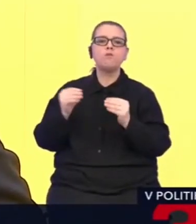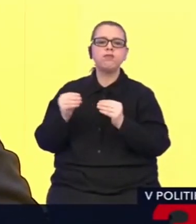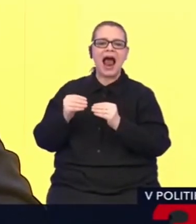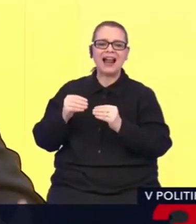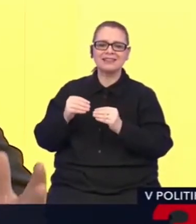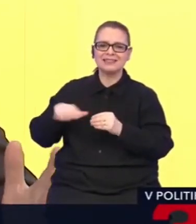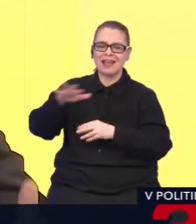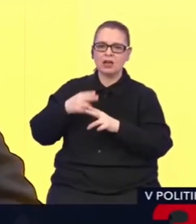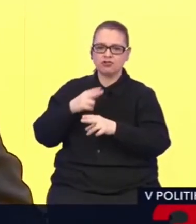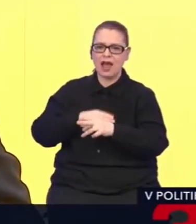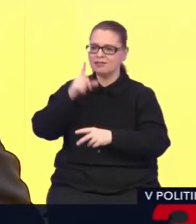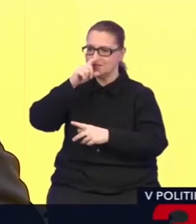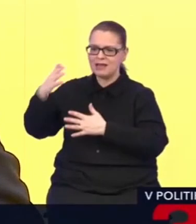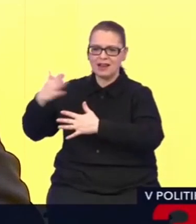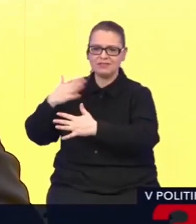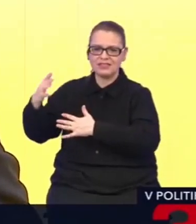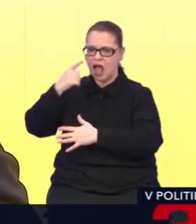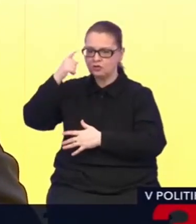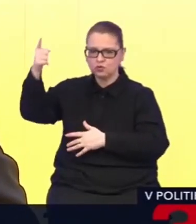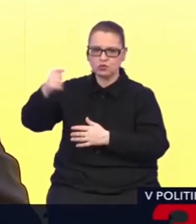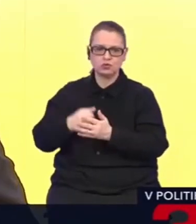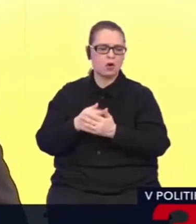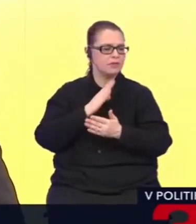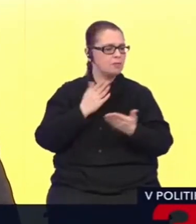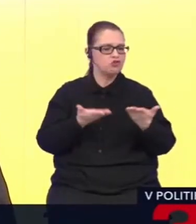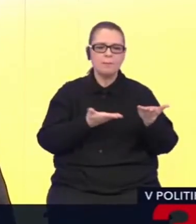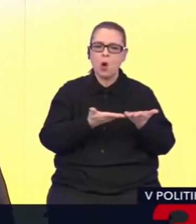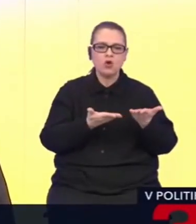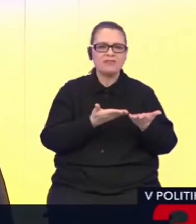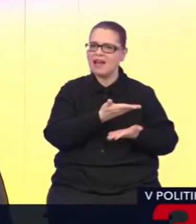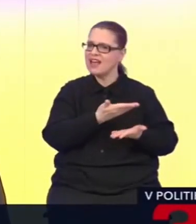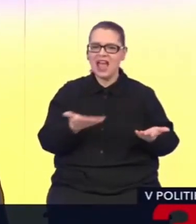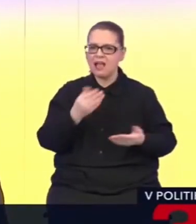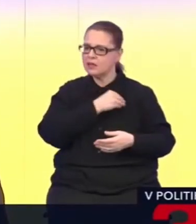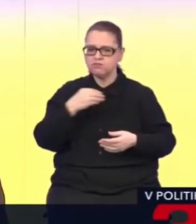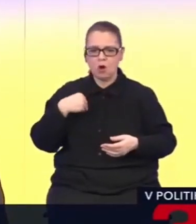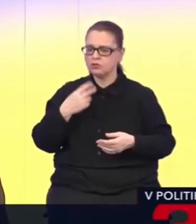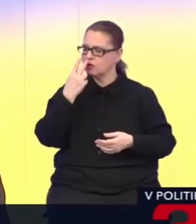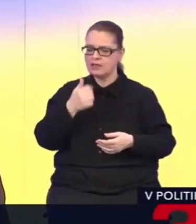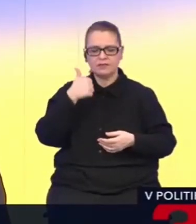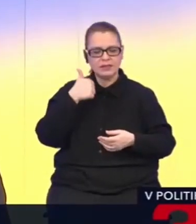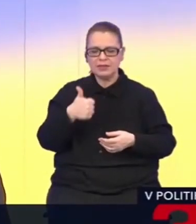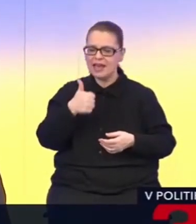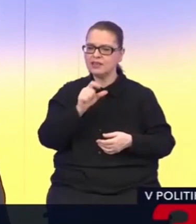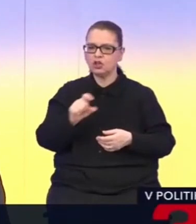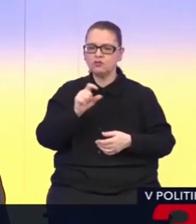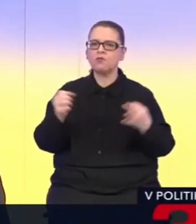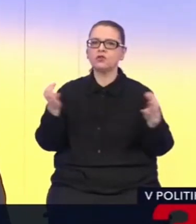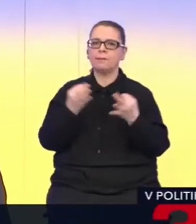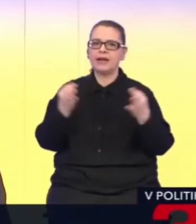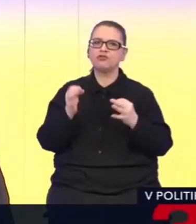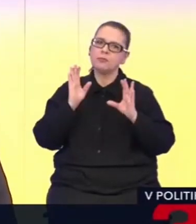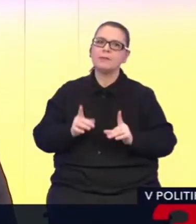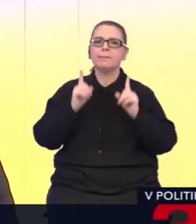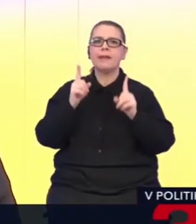s Ruskou federáciou. Nemôžeme sa porovnávať dokonca ani s Polskou. Ja naozaj nevidím jeden jediný dôvod, prečo by Ruská federácia